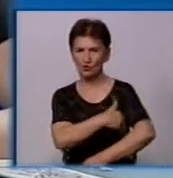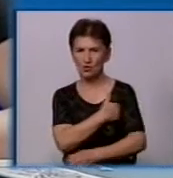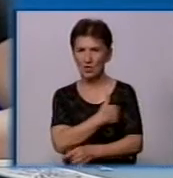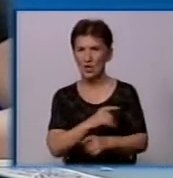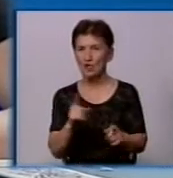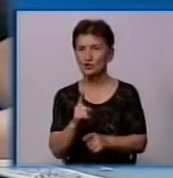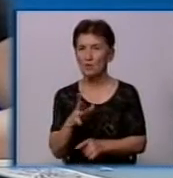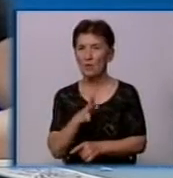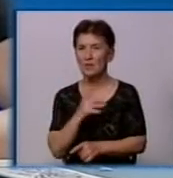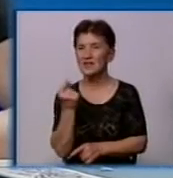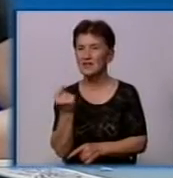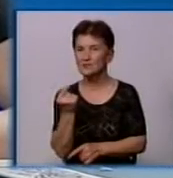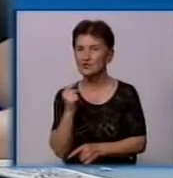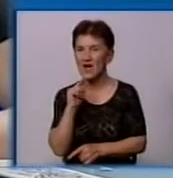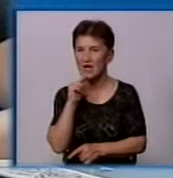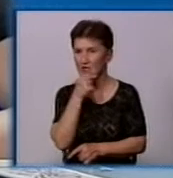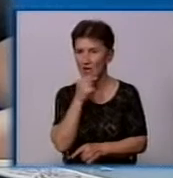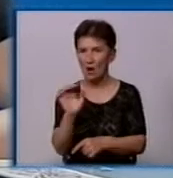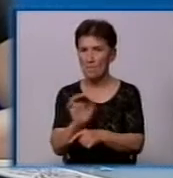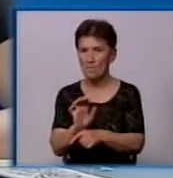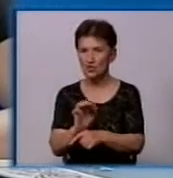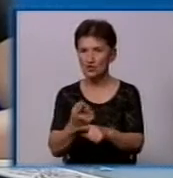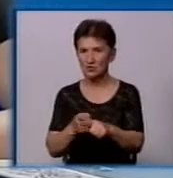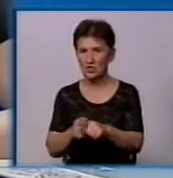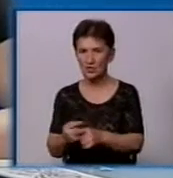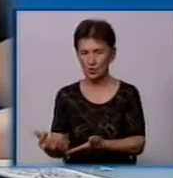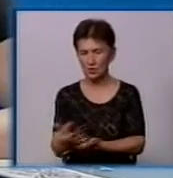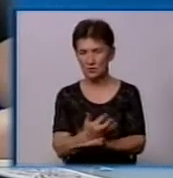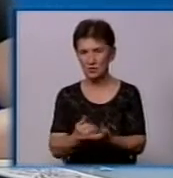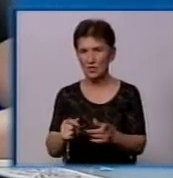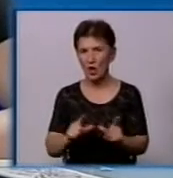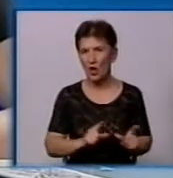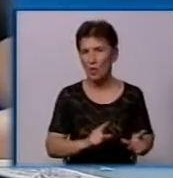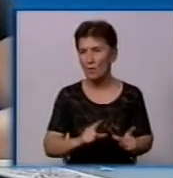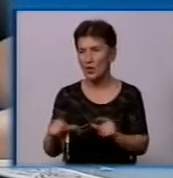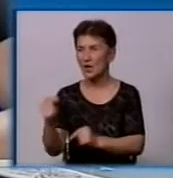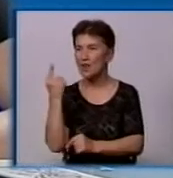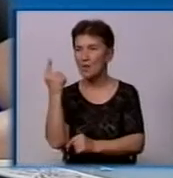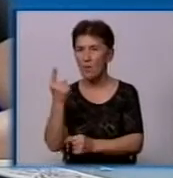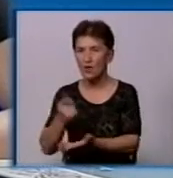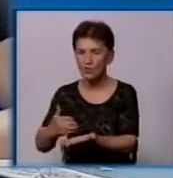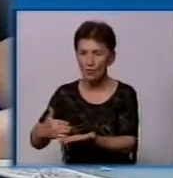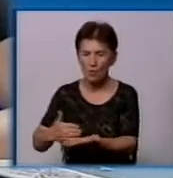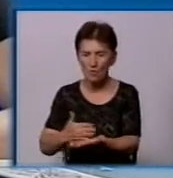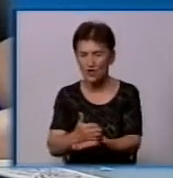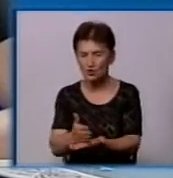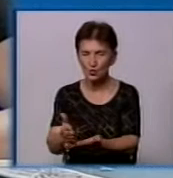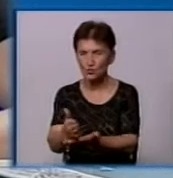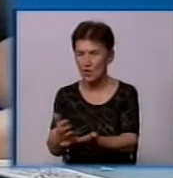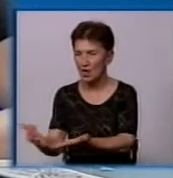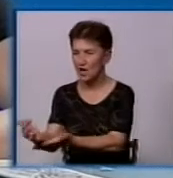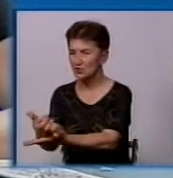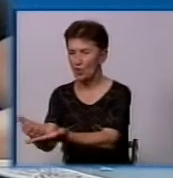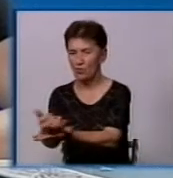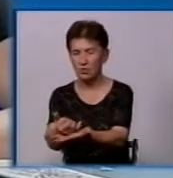немного економніше, щоб машина, которая собирає, да, она поїхала по одному маршруту і собрала. Поэтому я думаю,